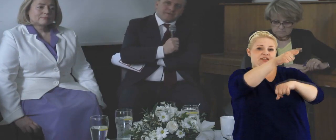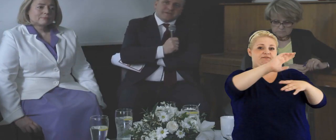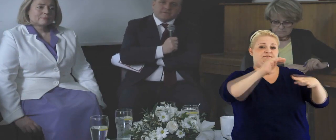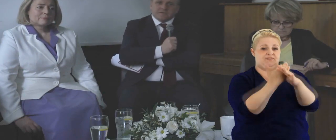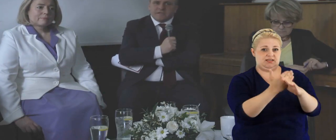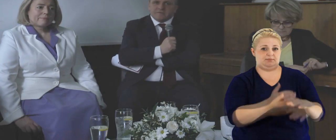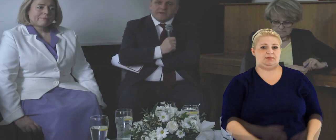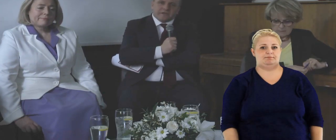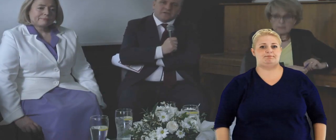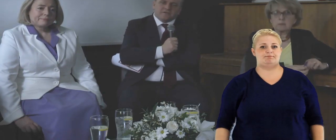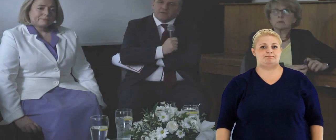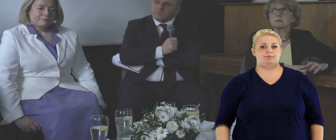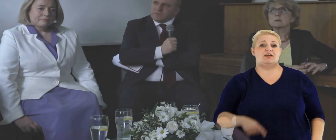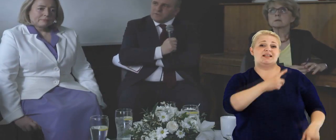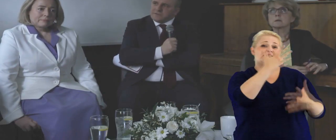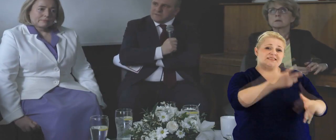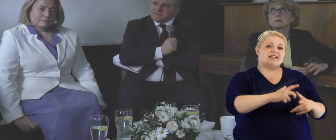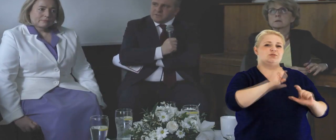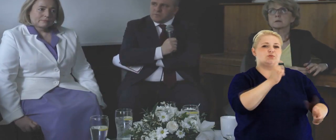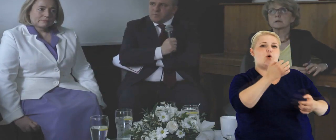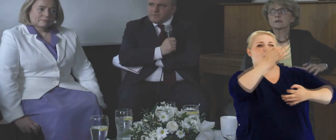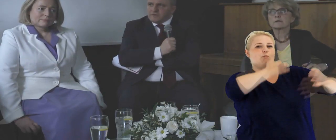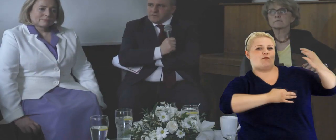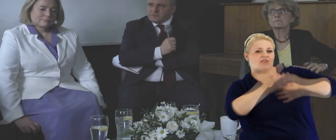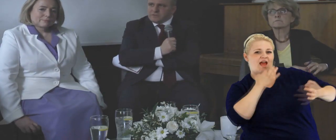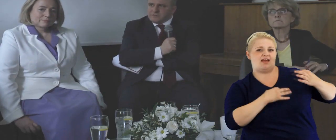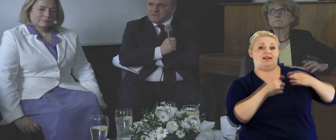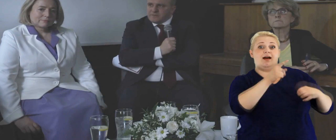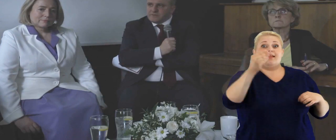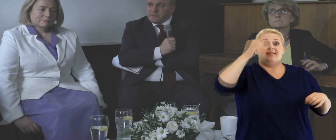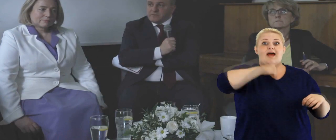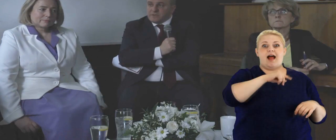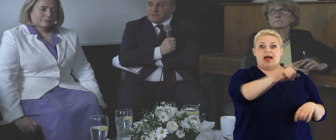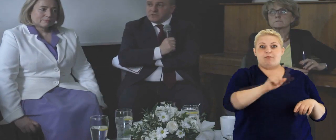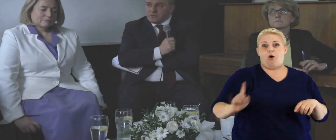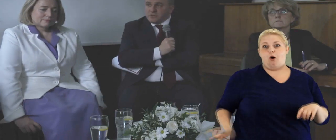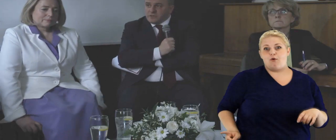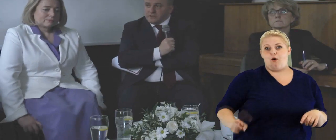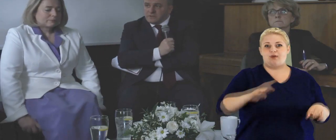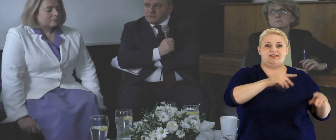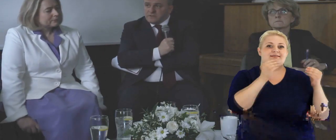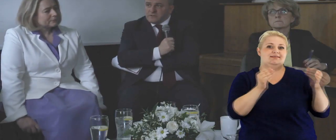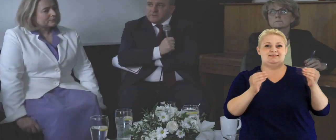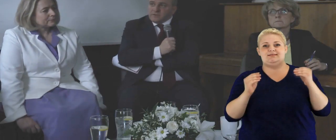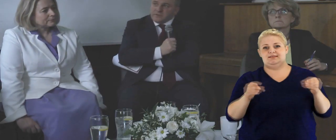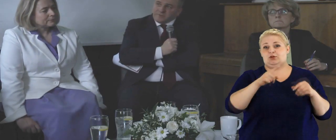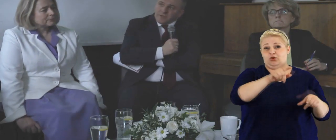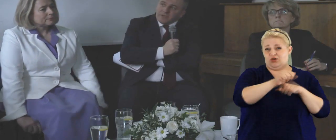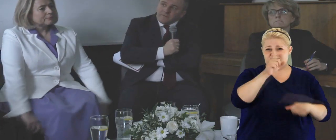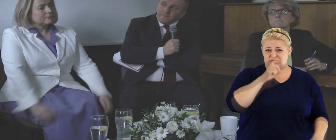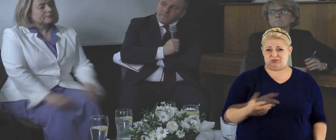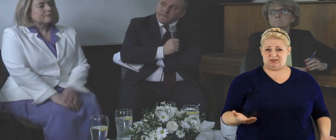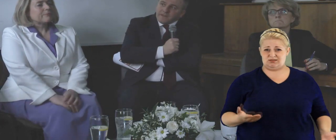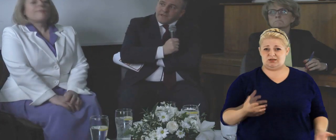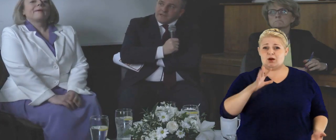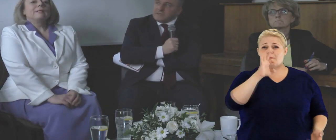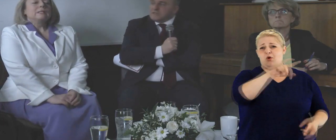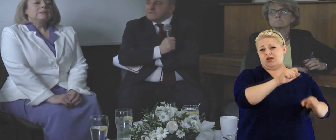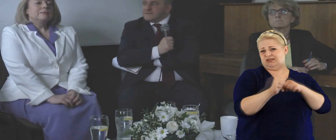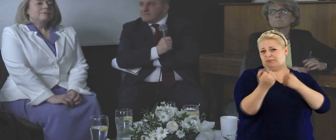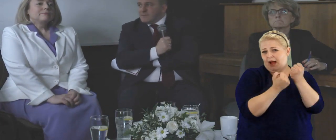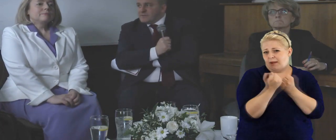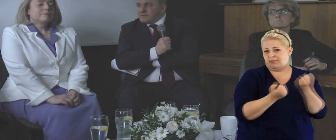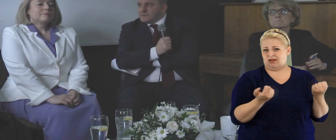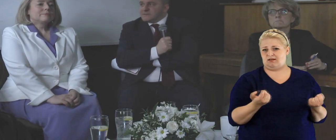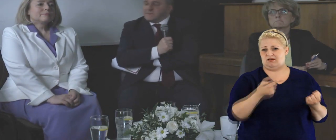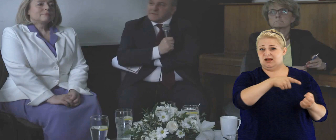z przedstawicielem jakiejś firmy, który chce z nam coś poopowiadać o tym, że jest najlepszy, ma najpiękniejszy ogomek, to jest B, ale